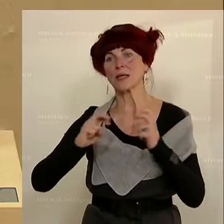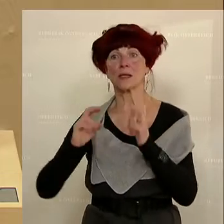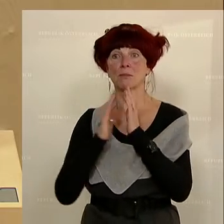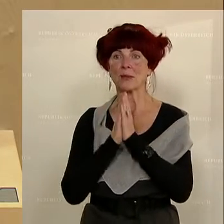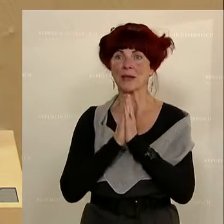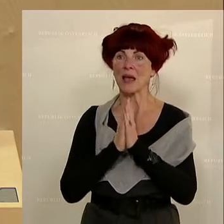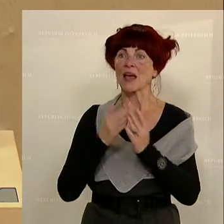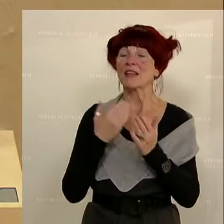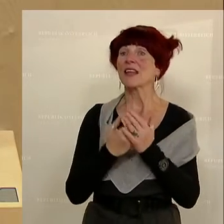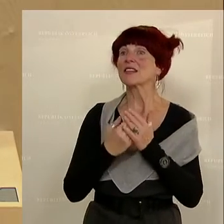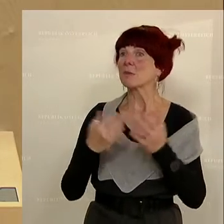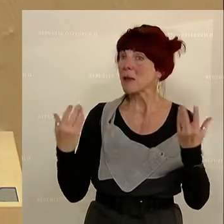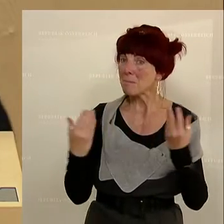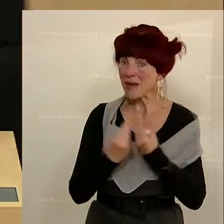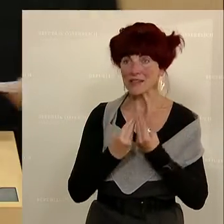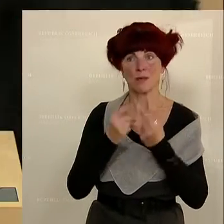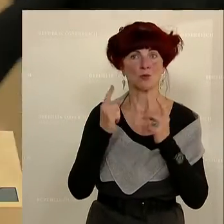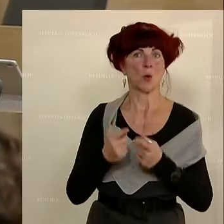Sinne schauen wir, dass wir gemeinsam etwas voranbringen.